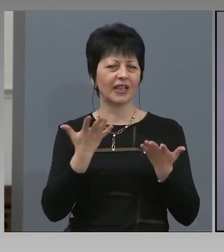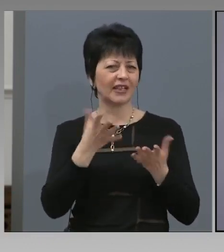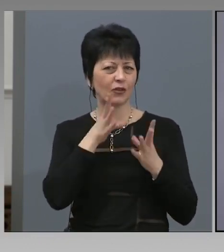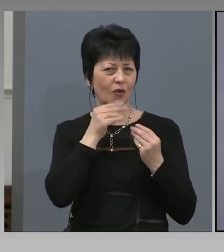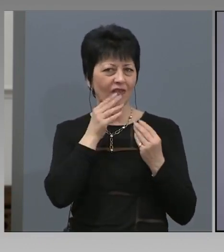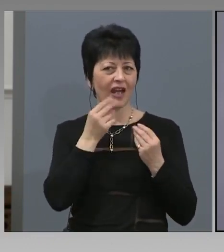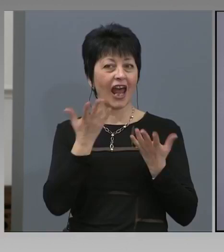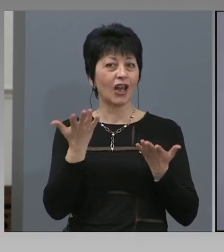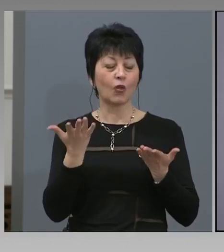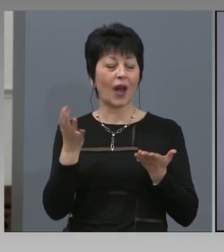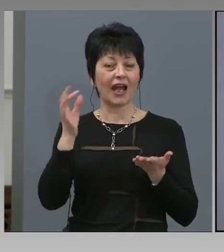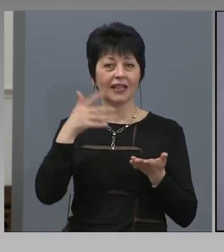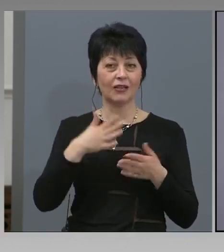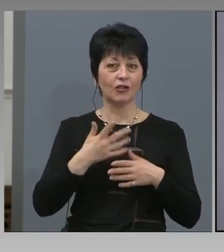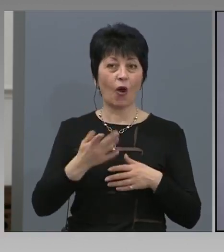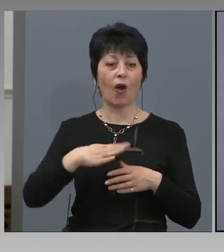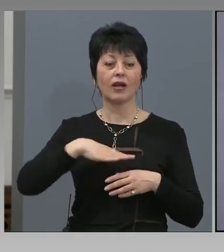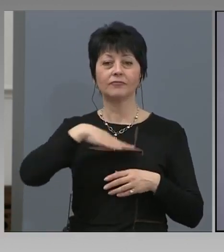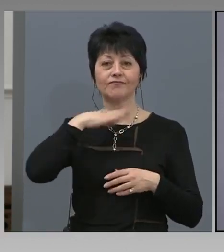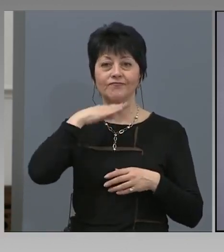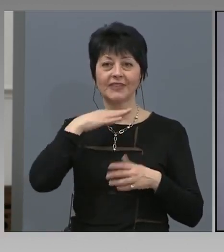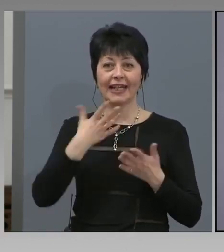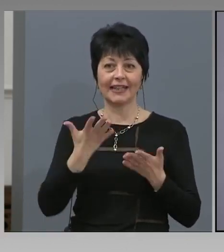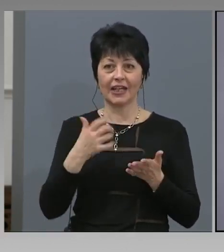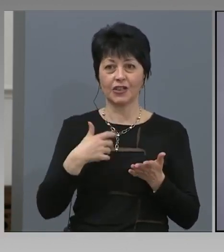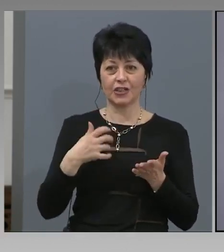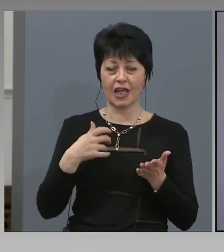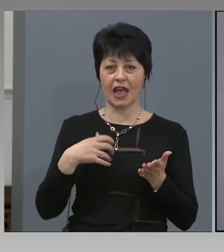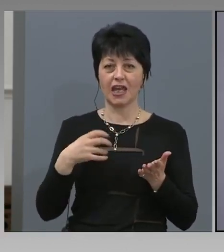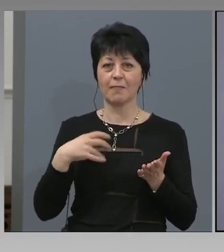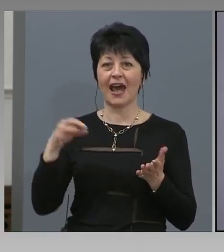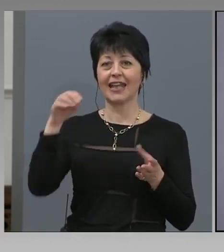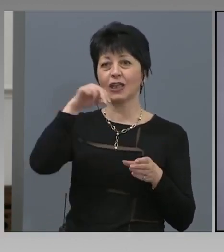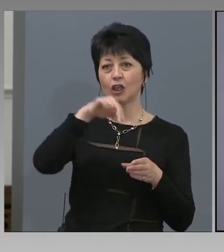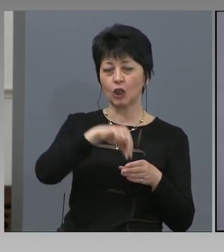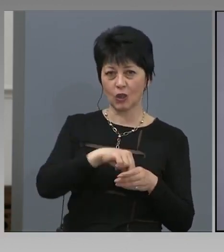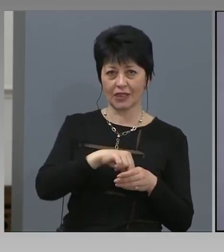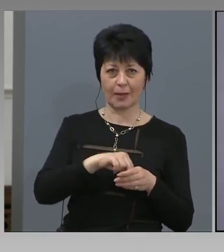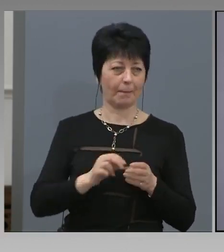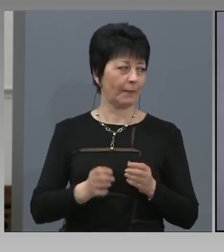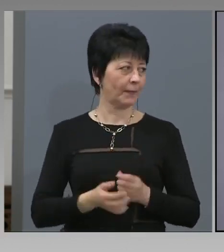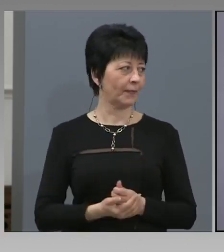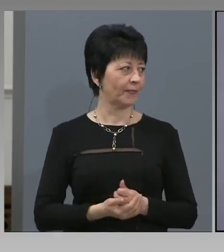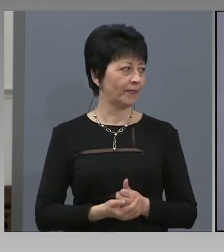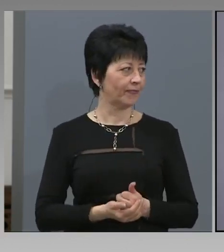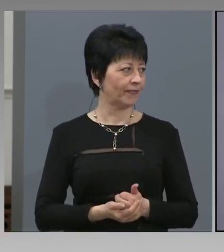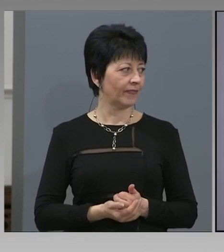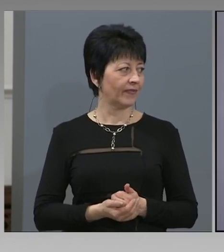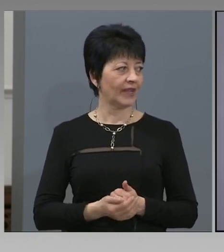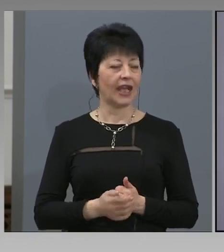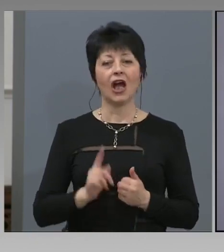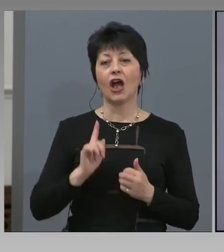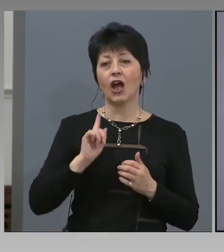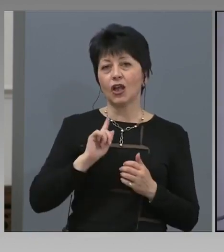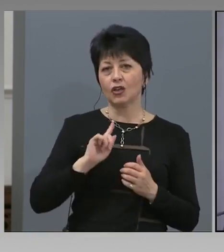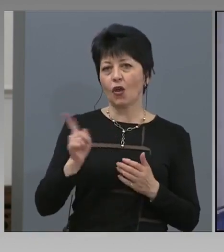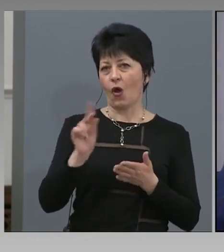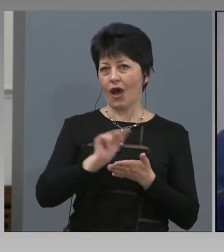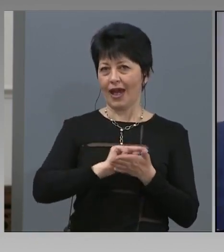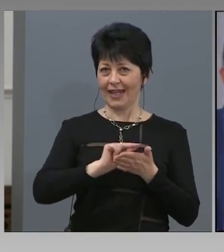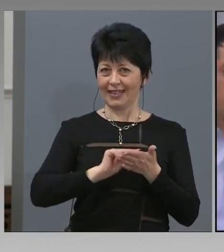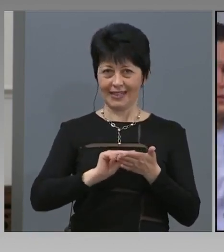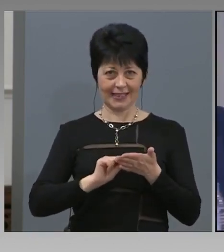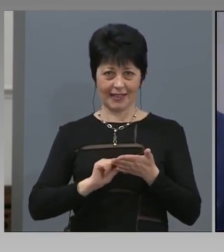къде ще има достъп обикновения човек без цифров сертификат? До регистъра, до самия